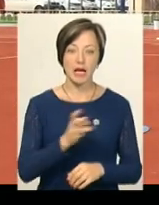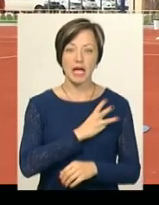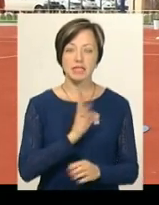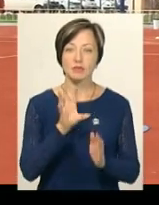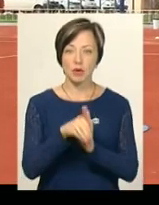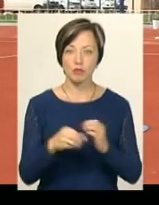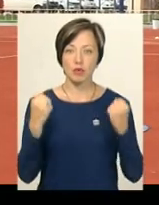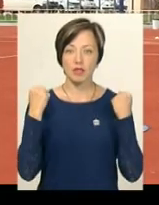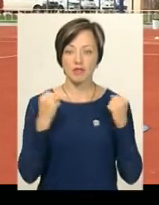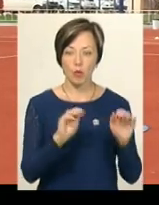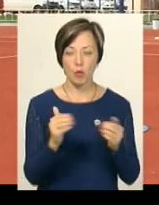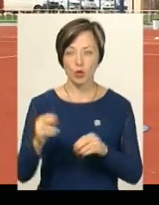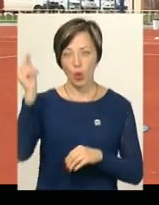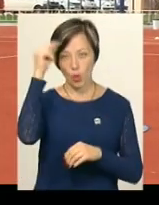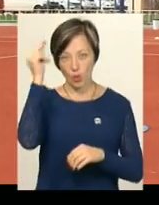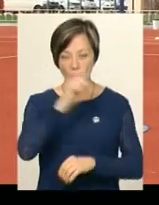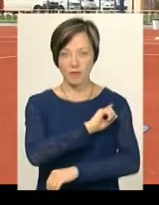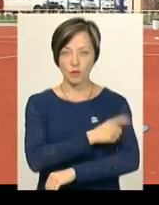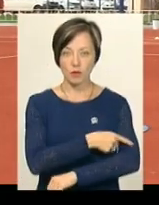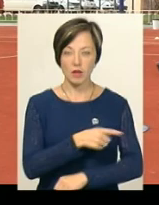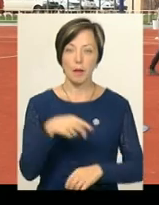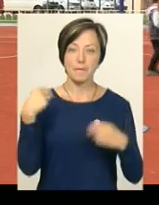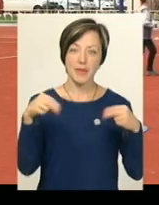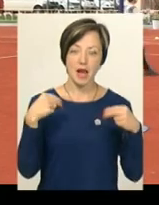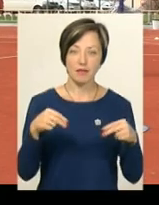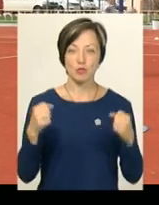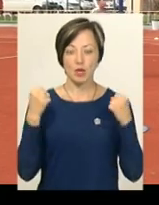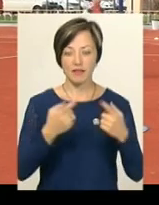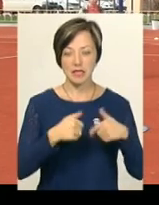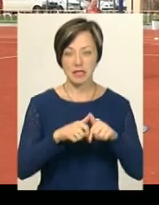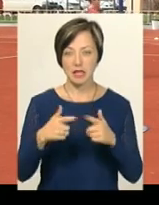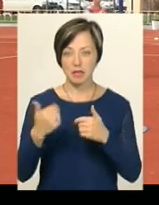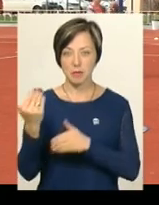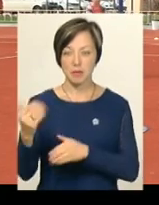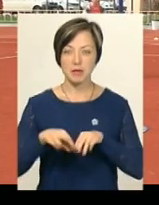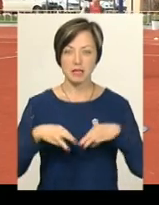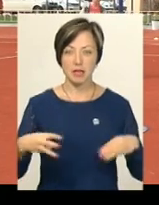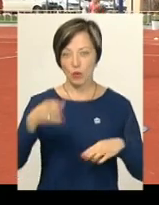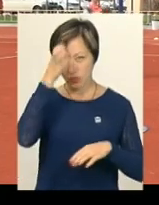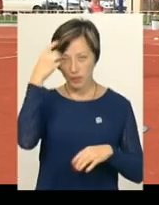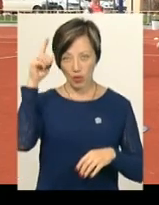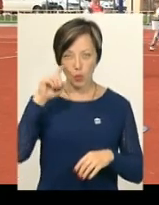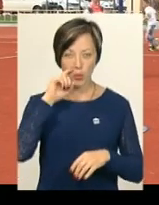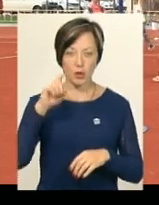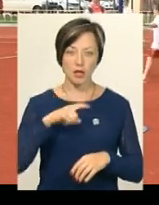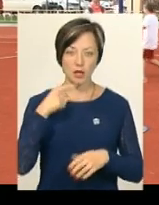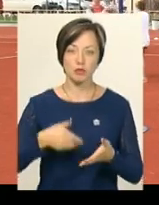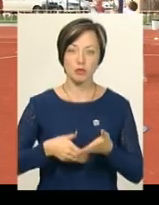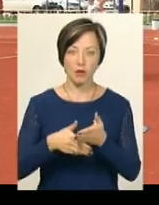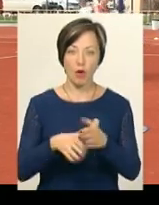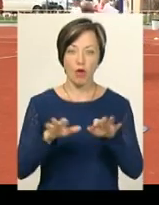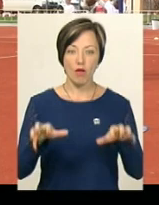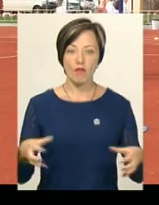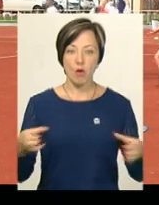запровадженні спортивних модулів на уроках візвиховання, на перервах та на спортивних секціях належить Міністерству освіти та науки України, каже помічник голови